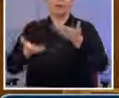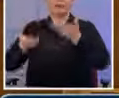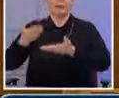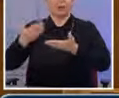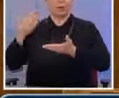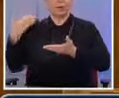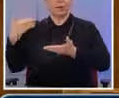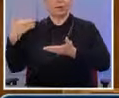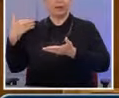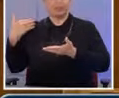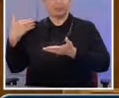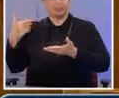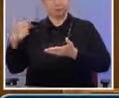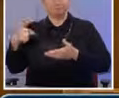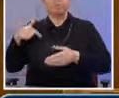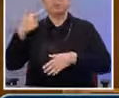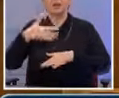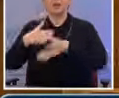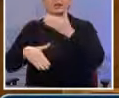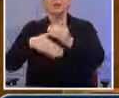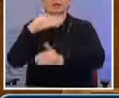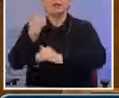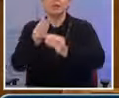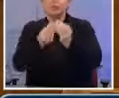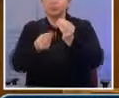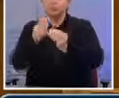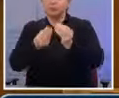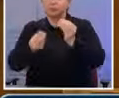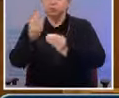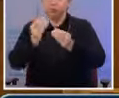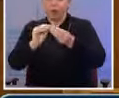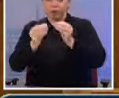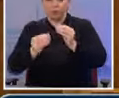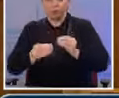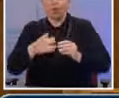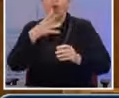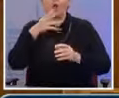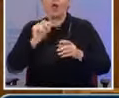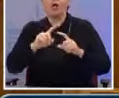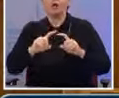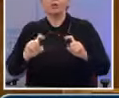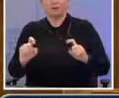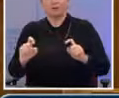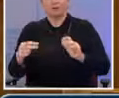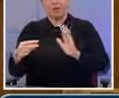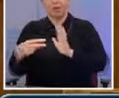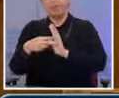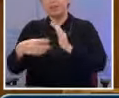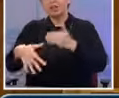Η διαδικασία περιπλέκεται ακόμα παραπάνω και από το γεγονός ότι το 2015